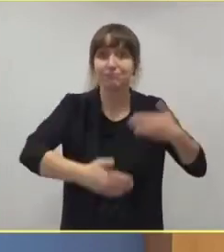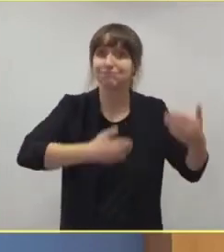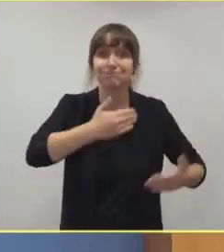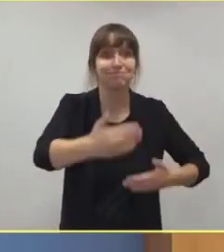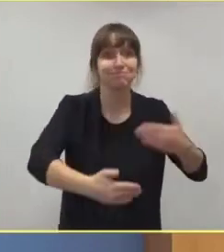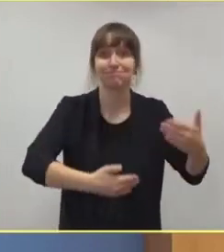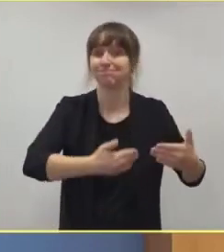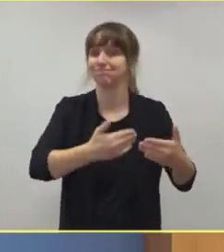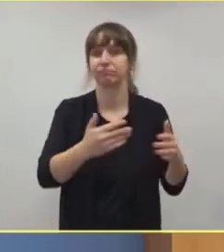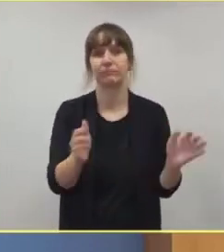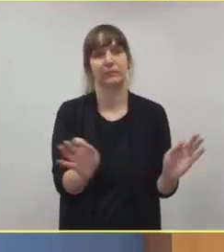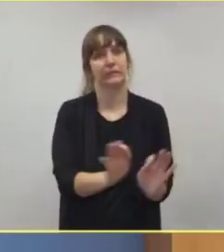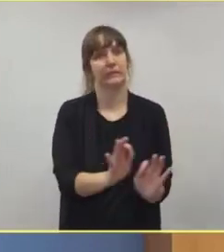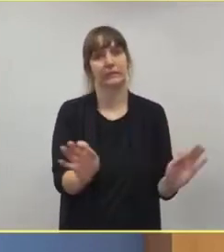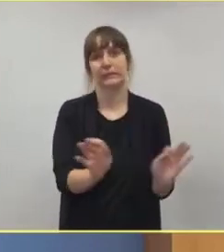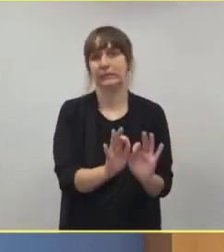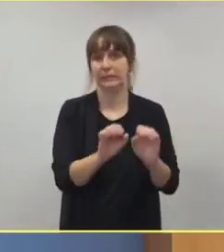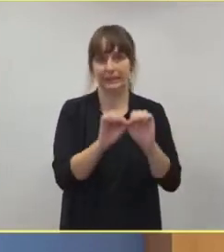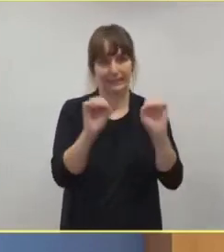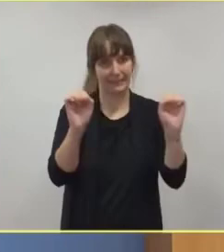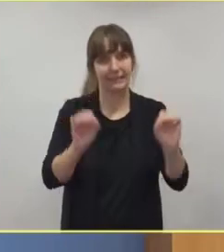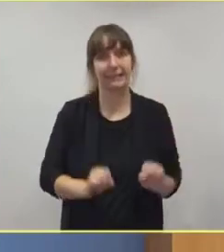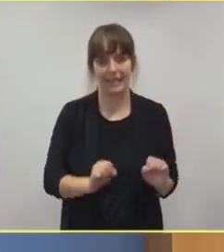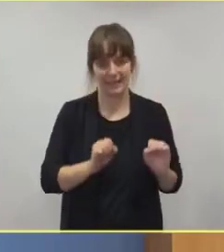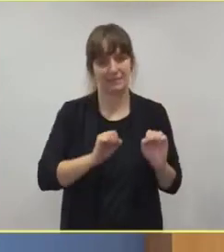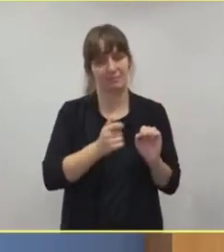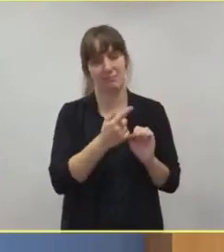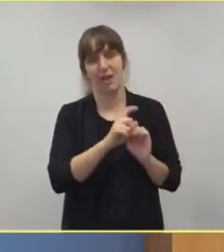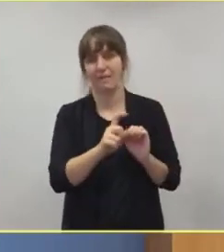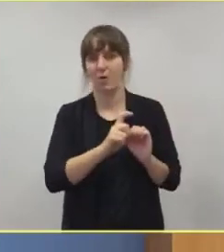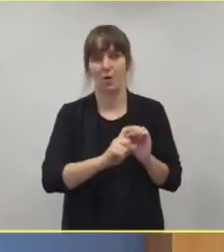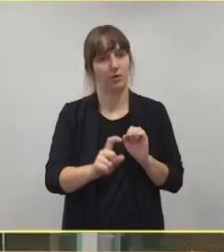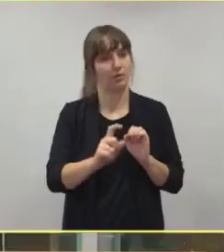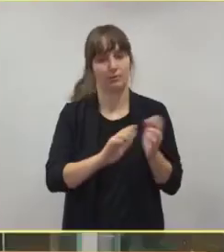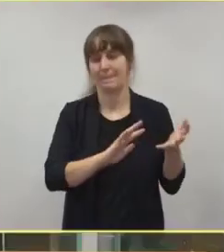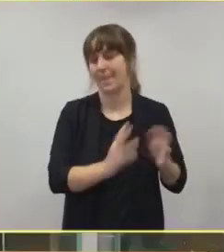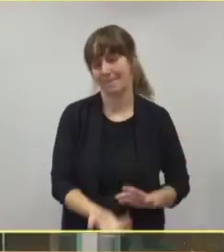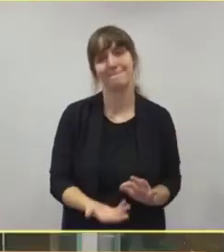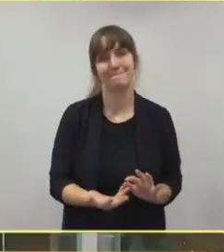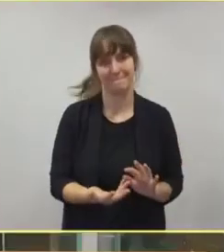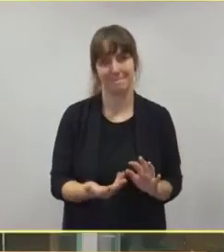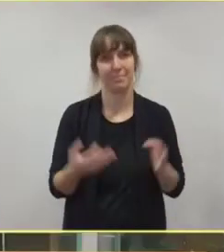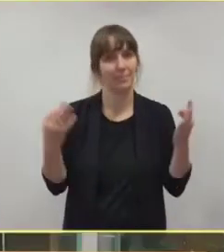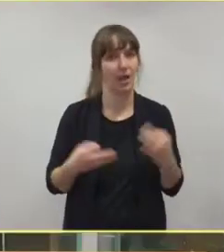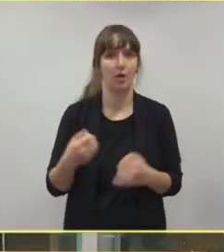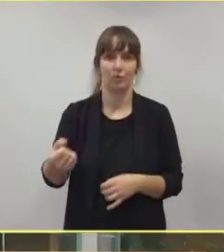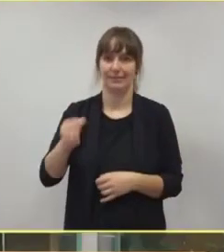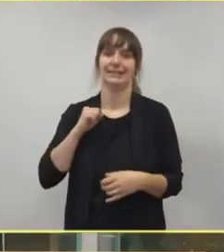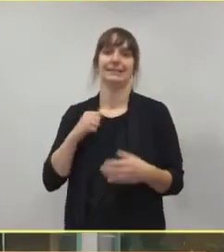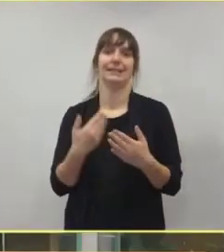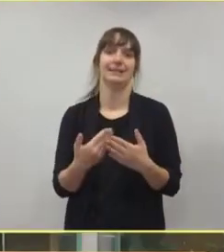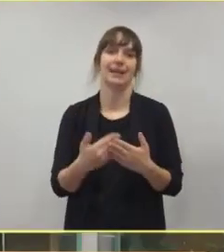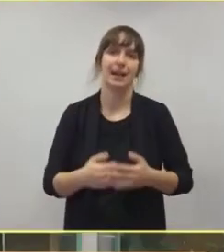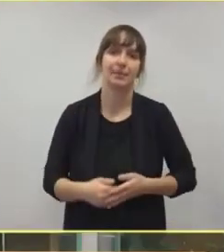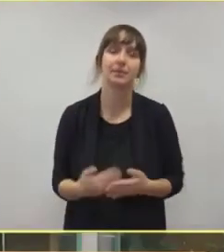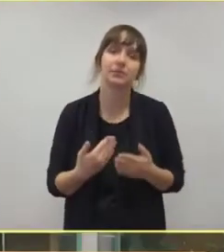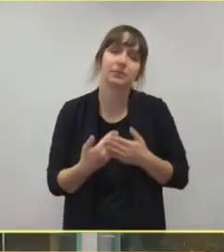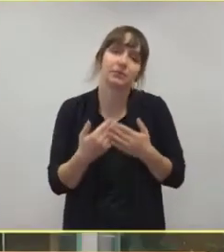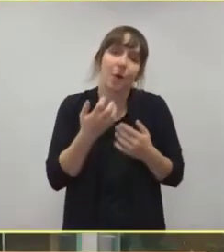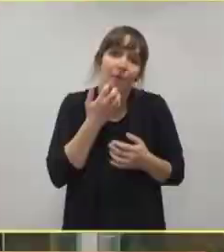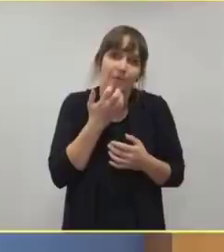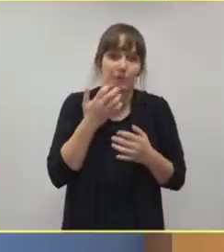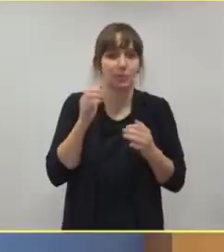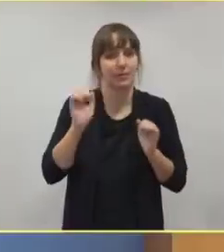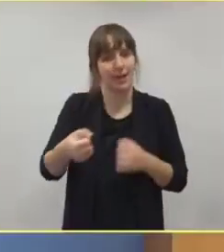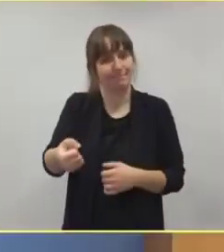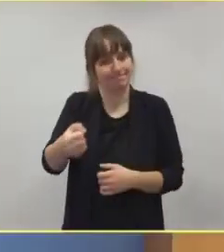dann wäre aus meiner Sicht das System auch in wenigen Wochen an die Wand gefahren worden. Ich bin guter Hoffnung, dass wir das jetzt gemeinsam verhindern